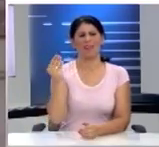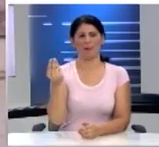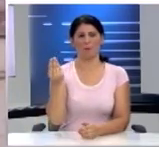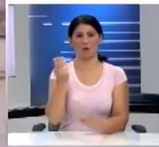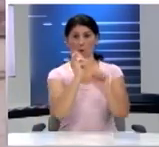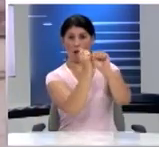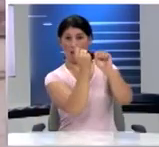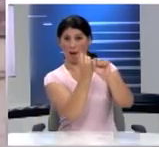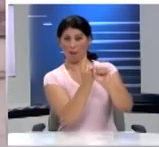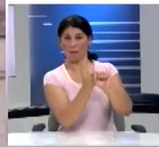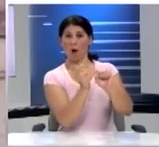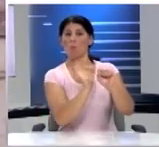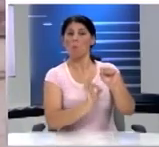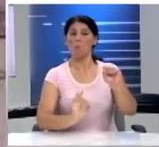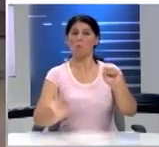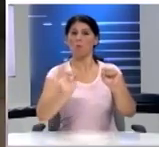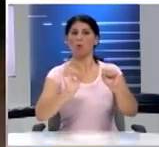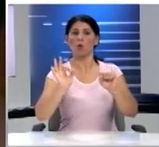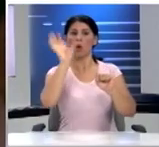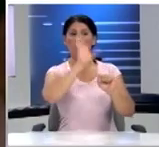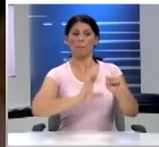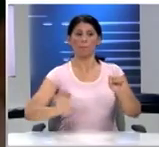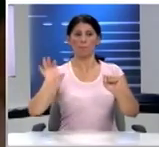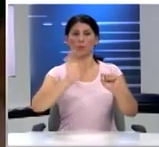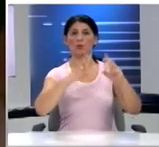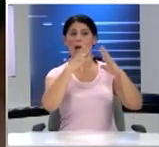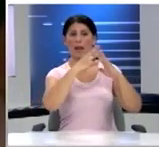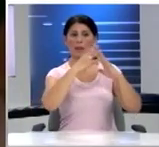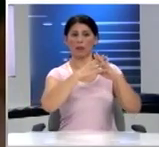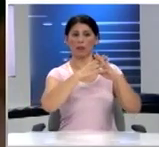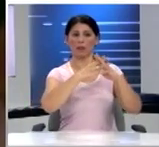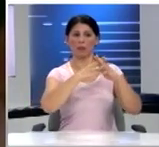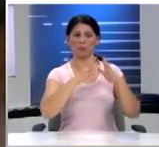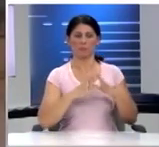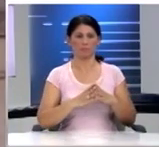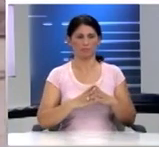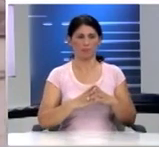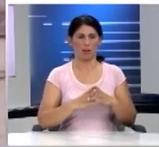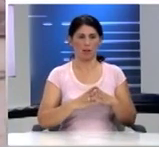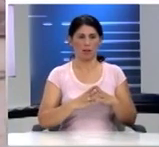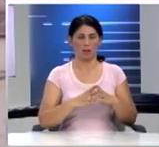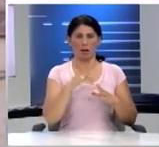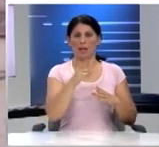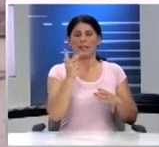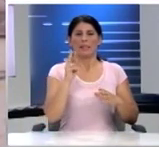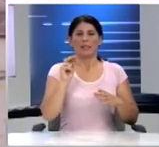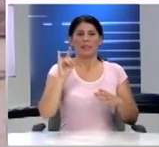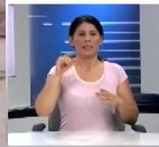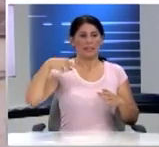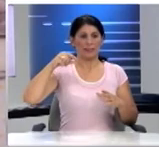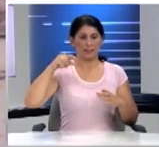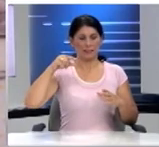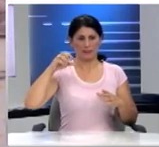Που βρίσκεται στο μουσείο της Ακροπόλεως Είναι ο πες του Κρητίου Ο